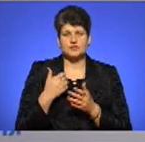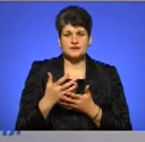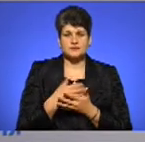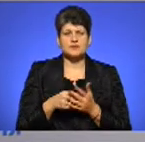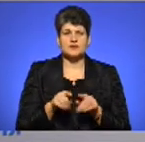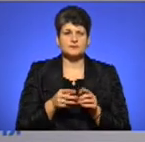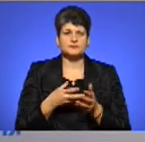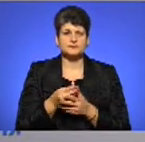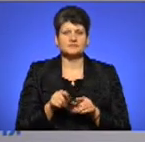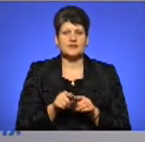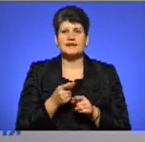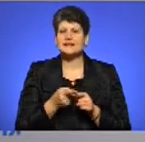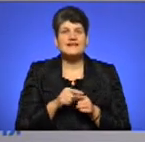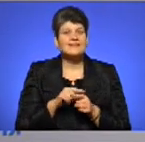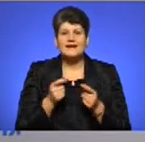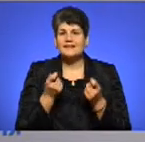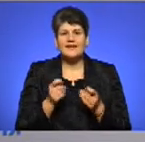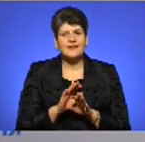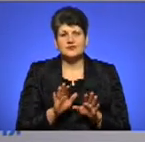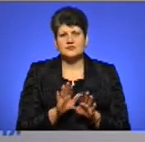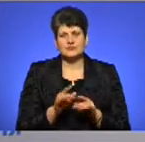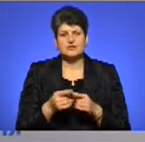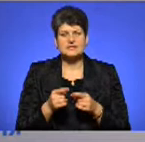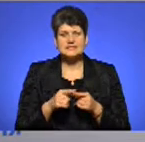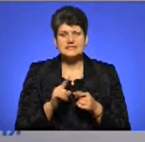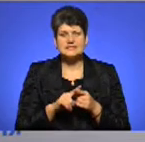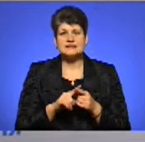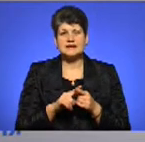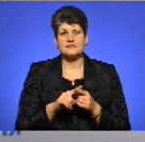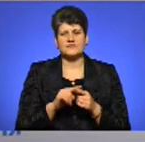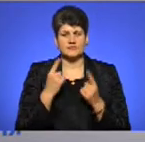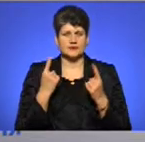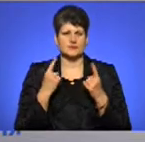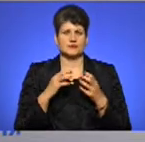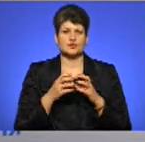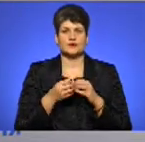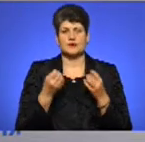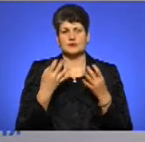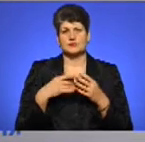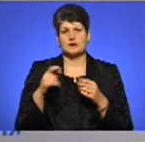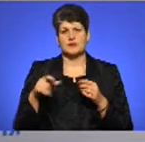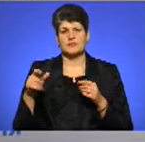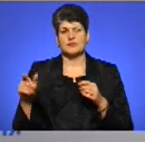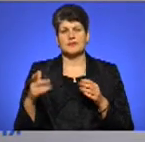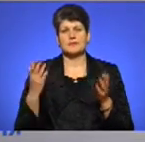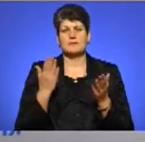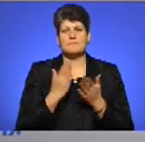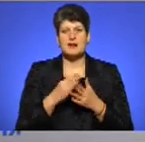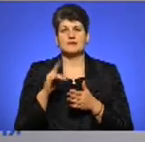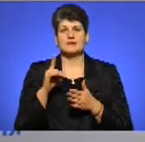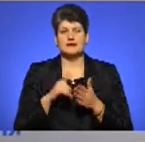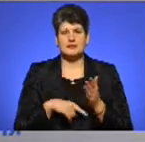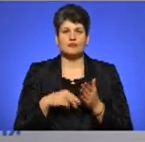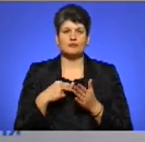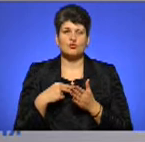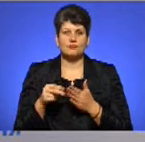виходить не дешево. Це є в більшості, це є дуже непідйомні суми для звичайних громадян, які мали надію, придбали цей